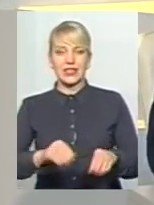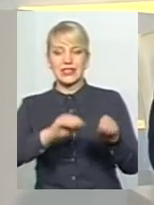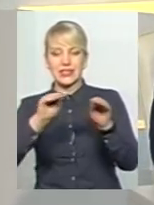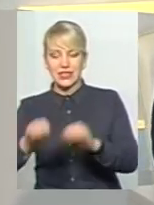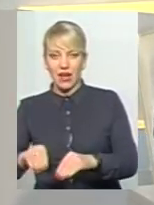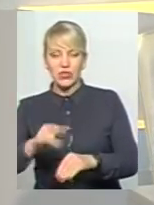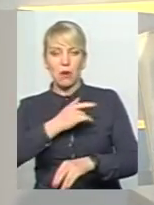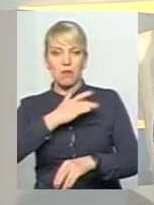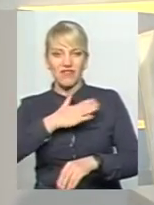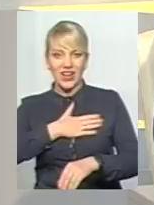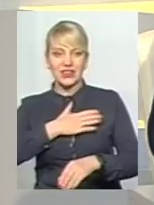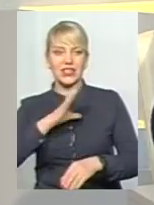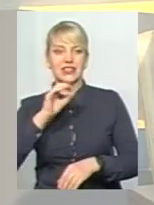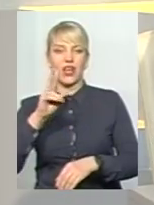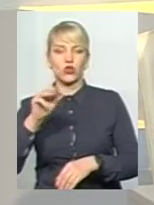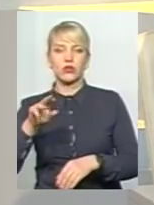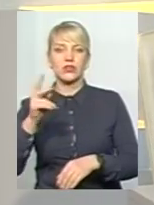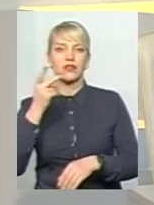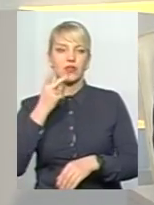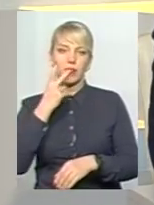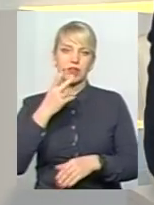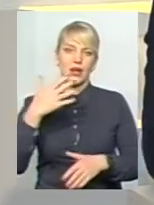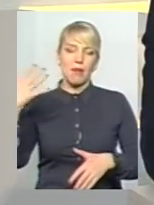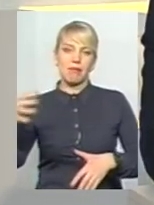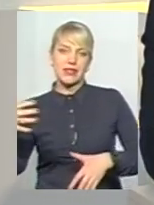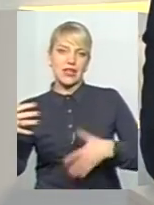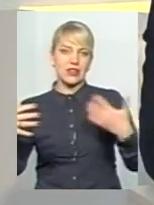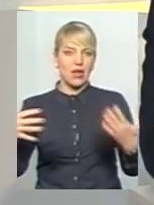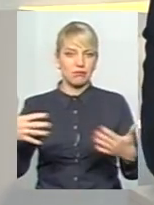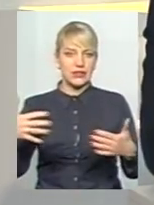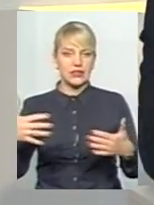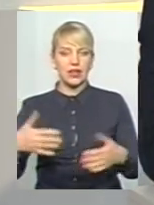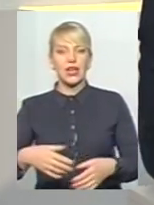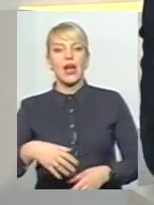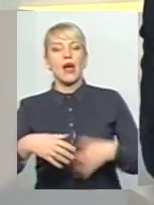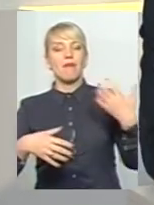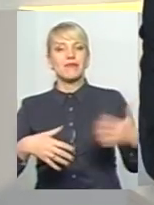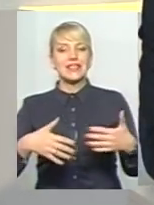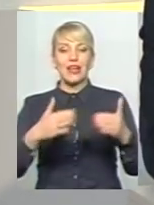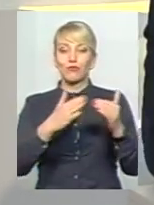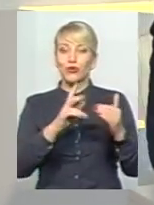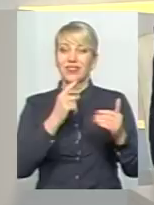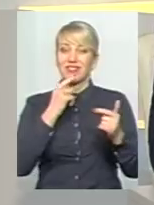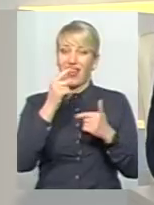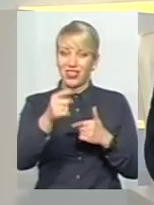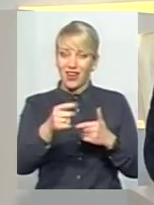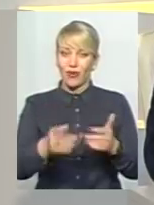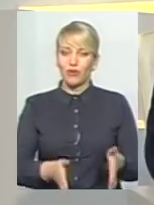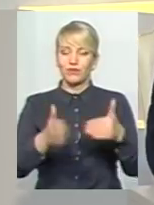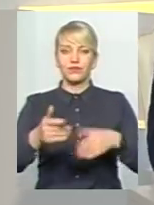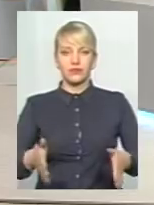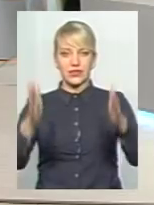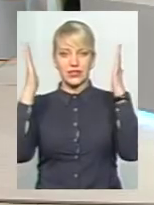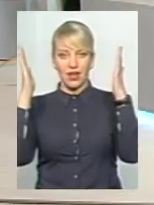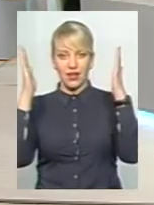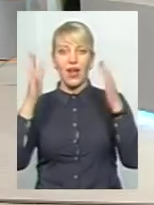секторі, ти завжди на зборах бачиш 50 на 50. 50% людей, будинки, яких далеко від сміттєвого майданчику, двома руками за,